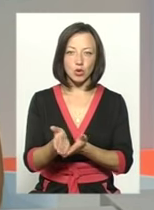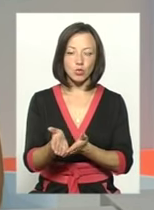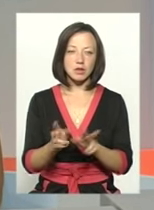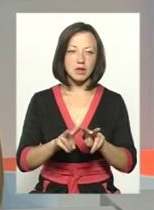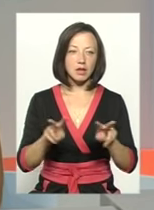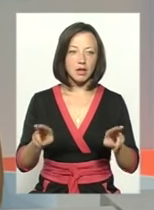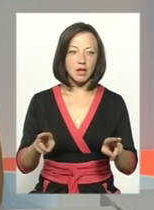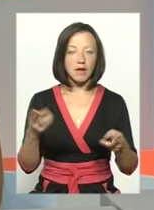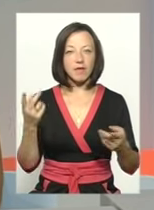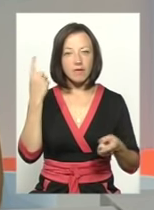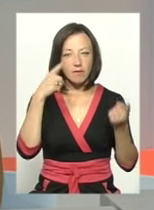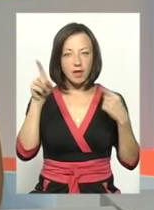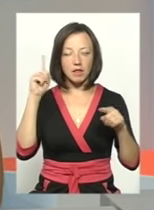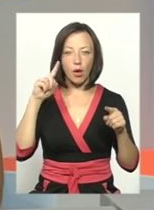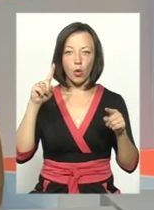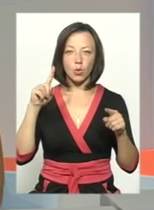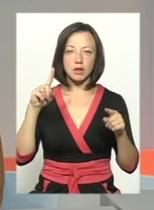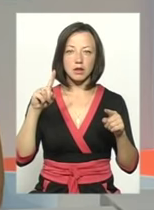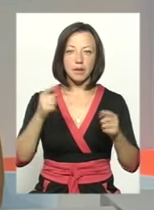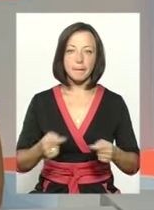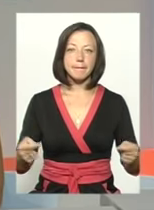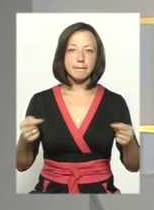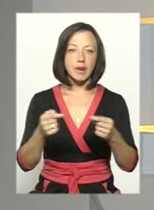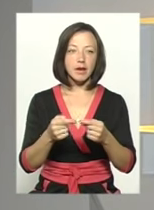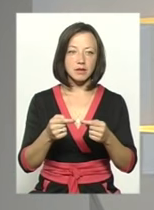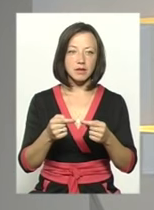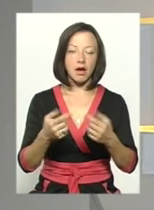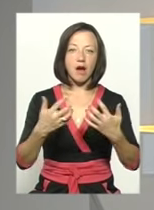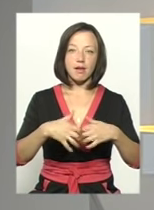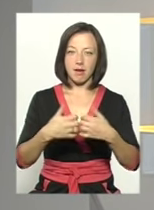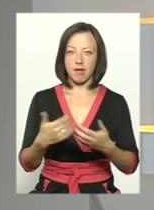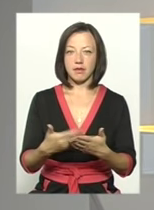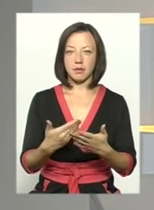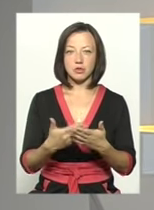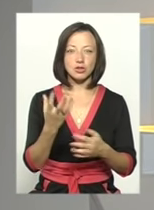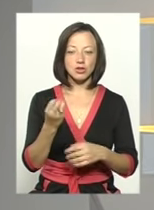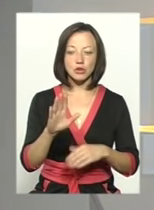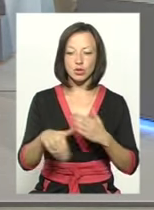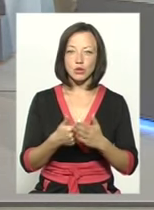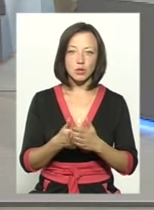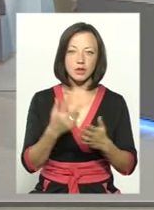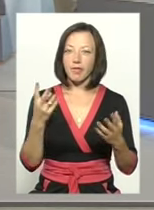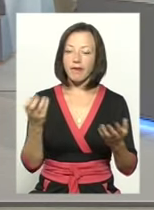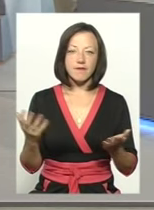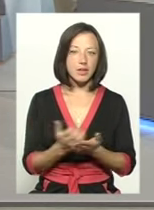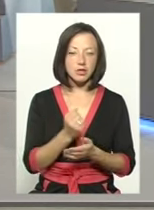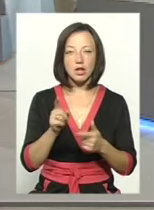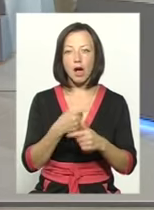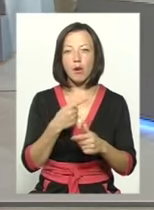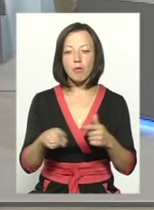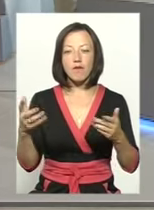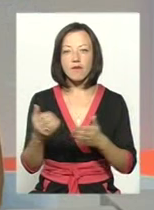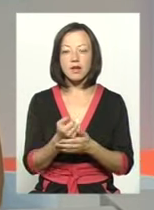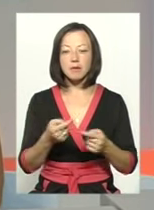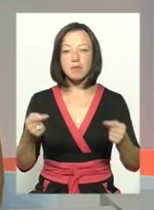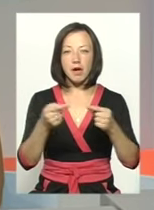винаходи певних агрегатів, які ще досі не винайшли, або винайдення